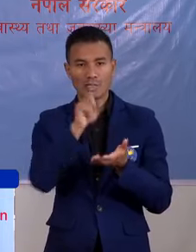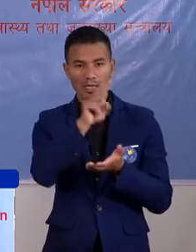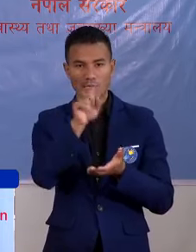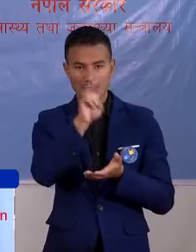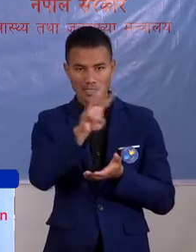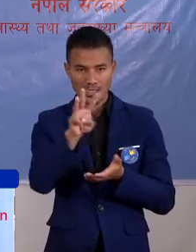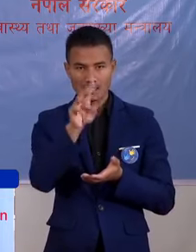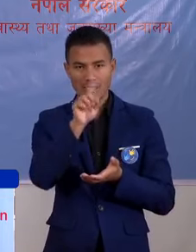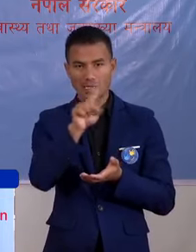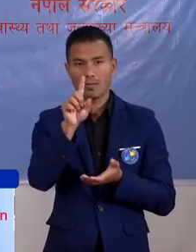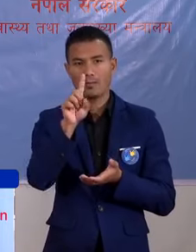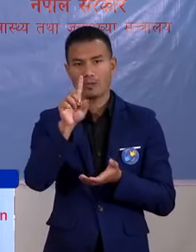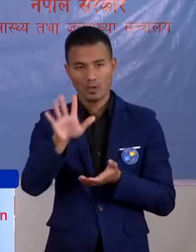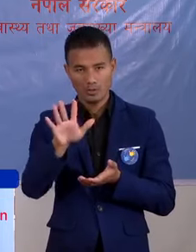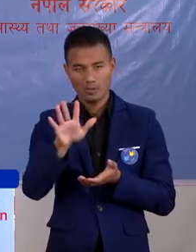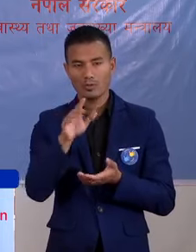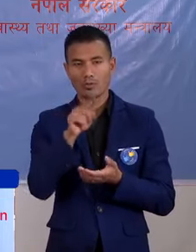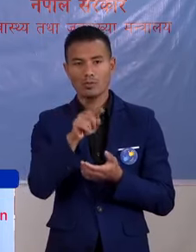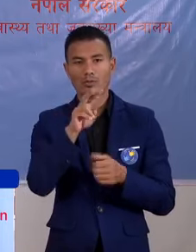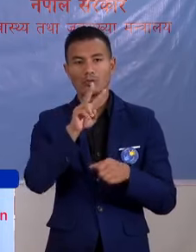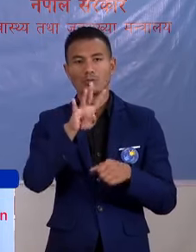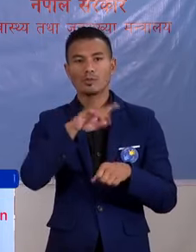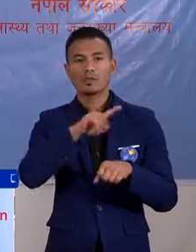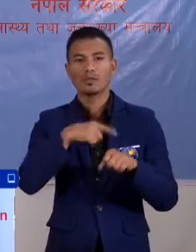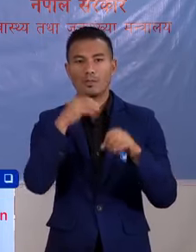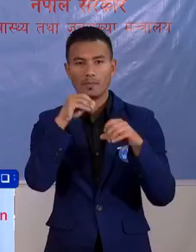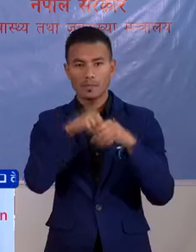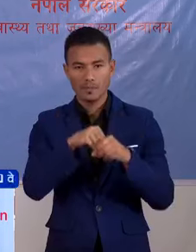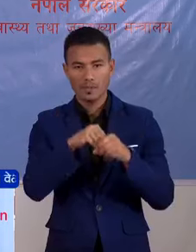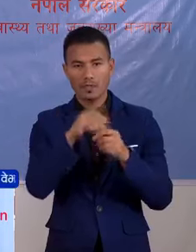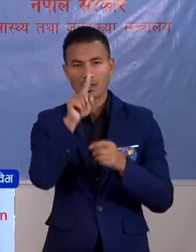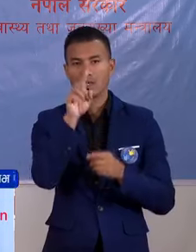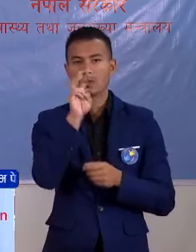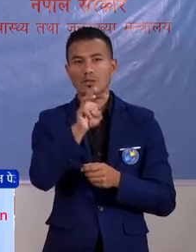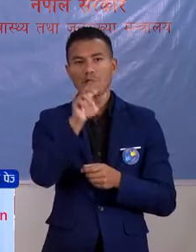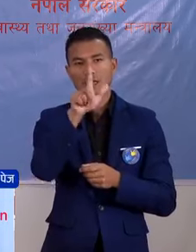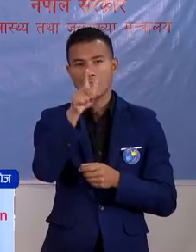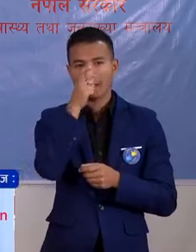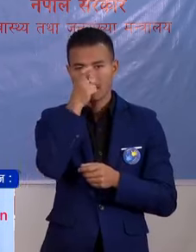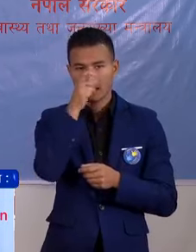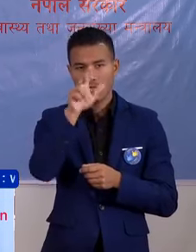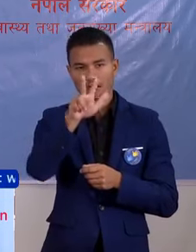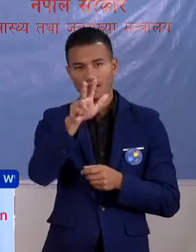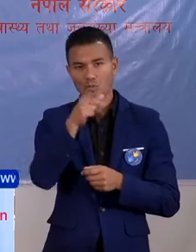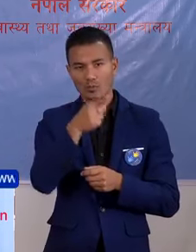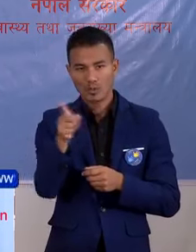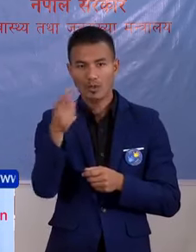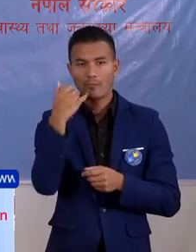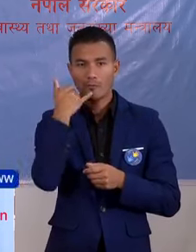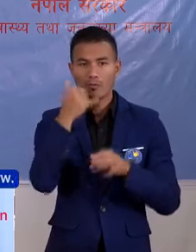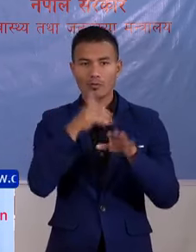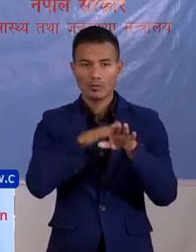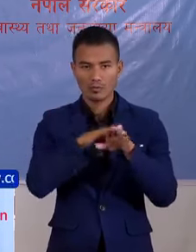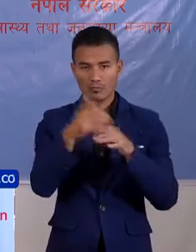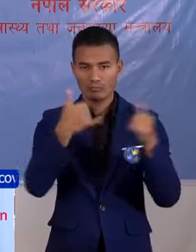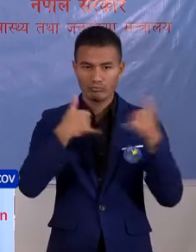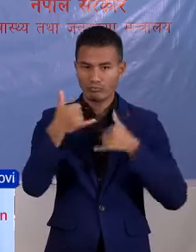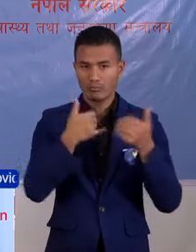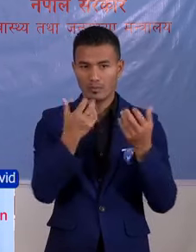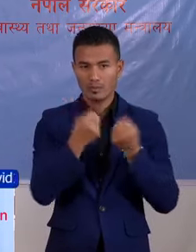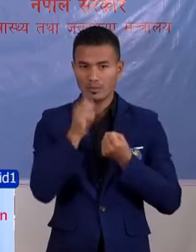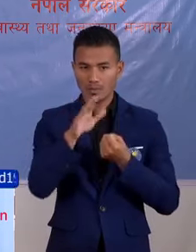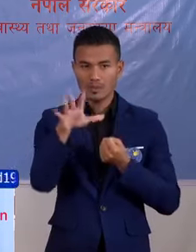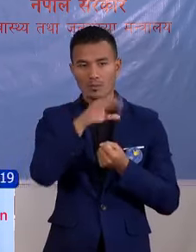रा 1115 हो जस्मा गता 24 गंटा मां 1708 ओटा कॉल अरू प्राप्त भएकाशन